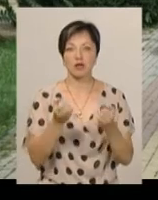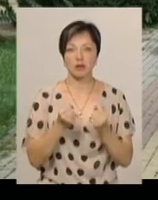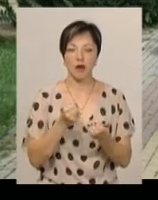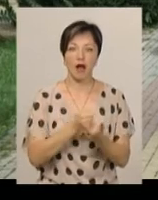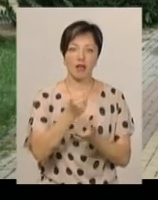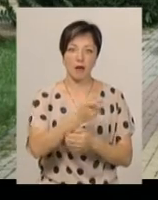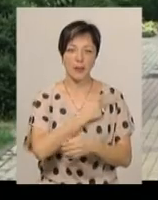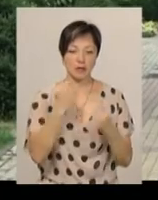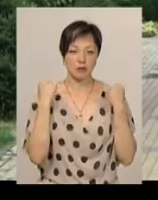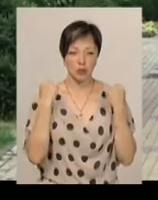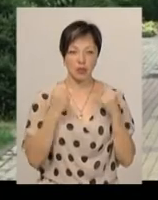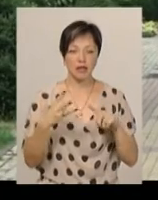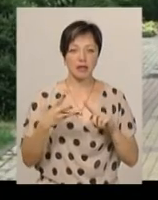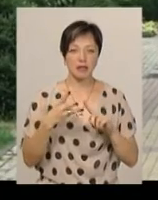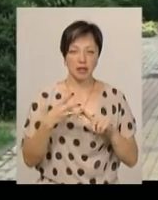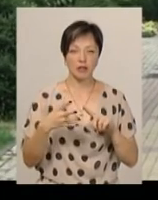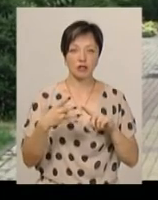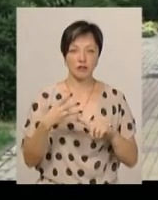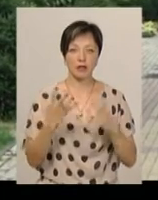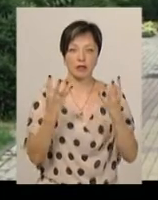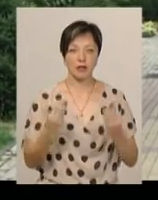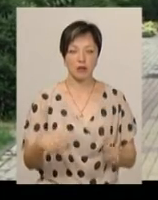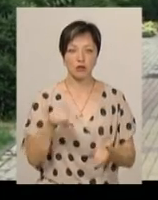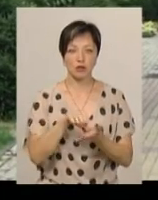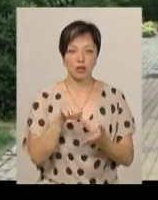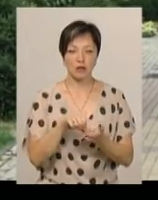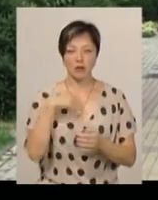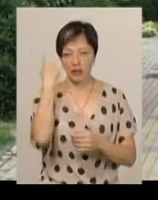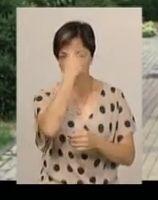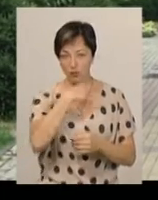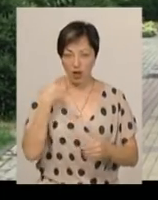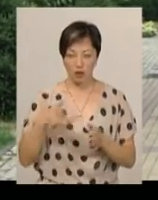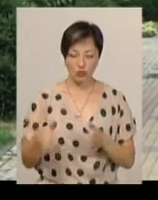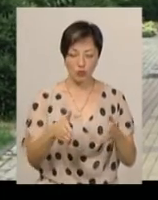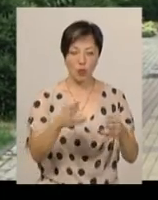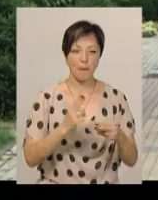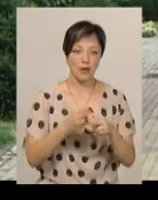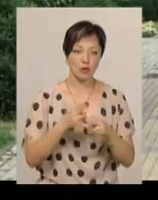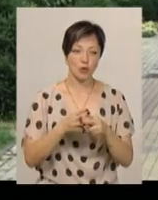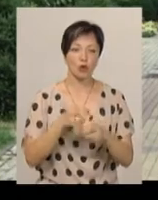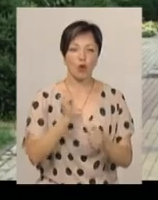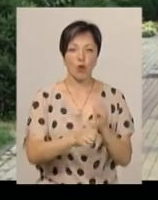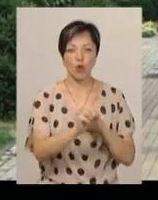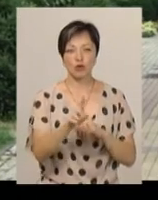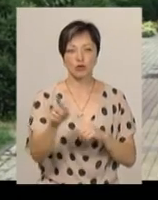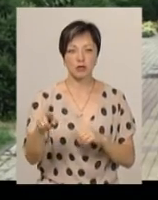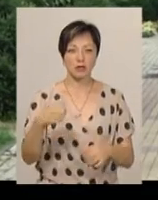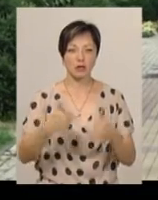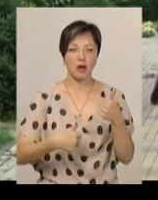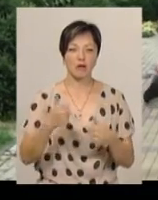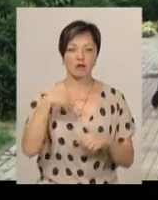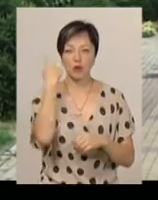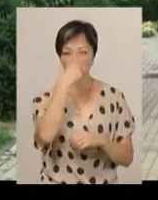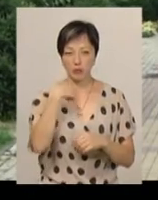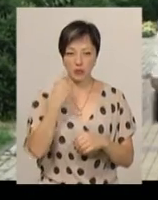кандидатів майстри спорту. Третєго та четвертого дня учасники проходили індивідуальну смугу перешкод. Кожен учасник змагався